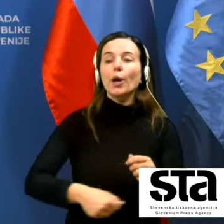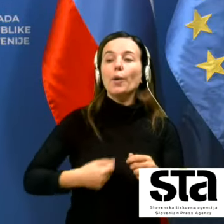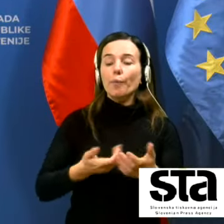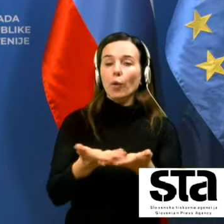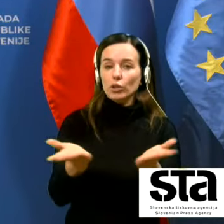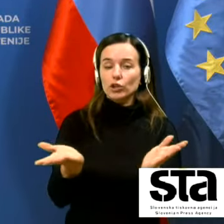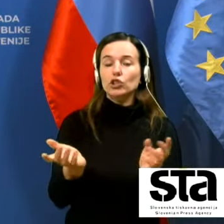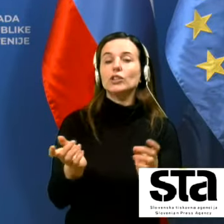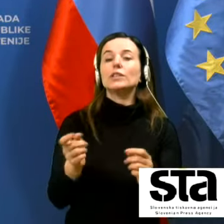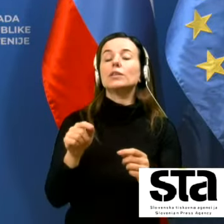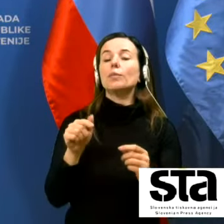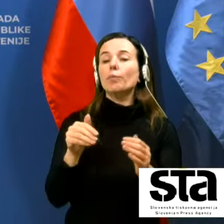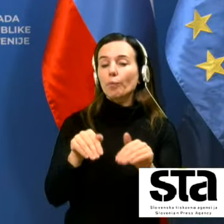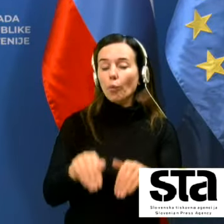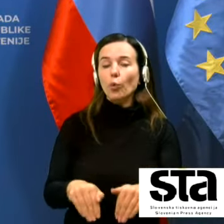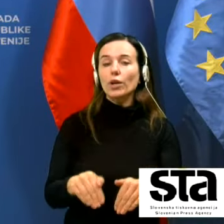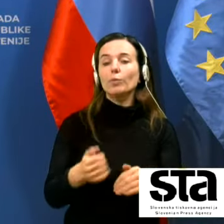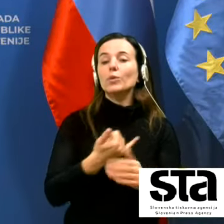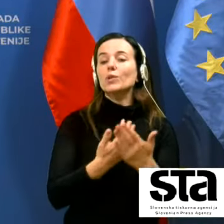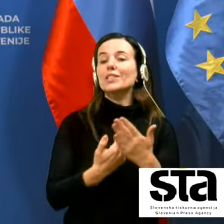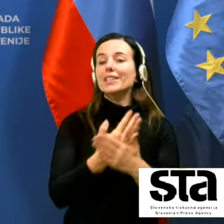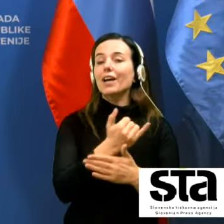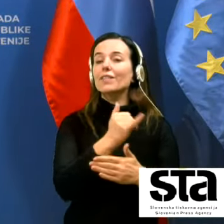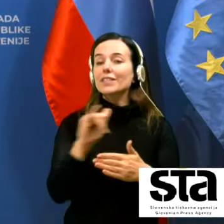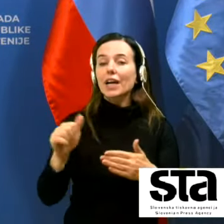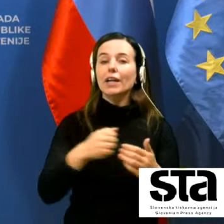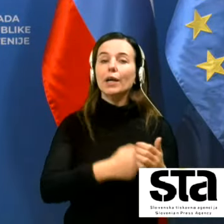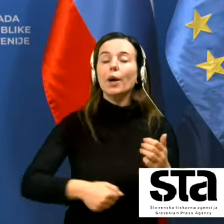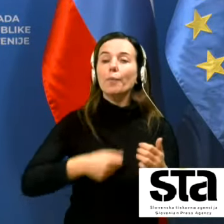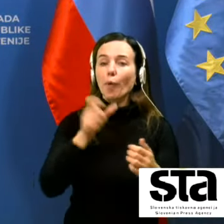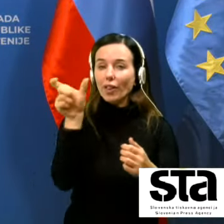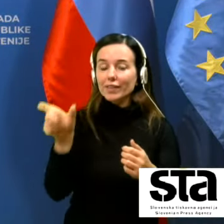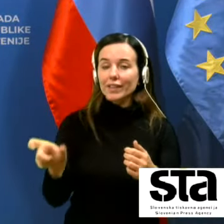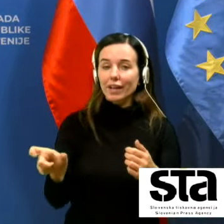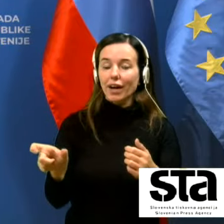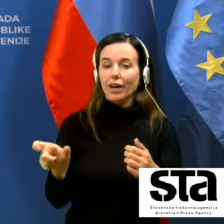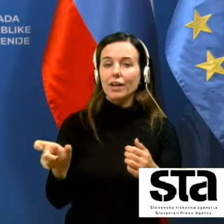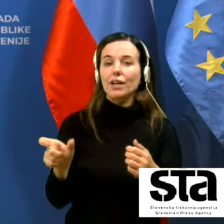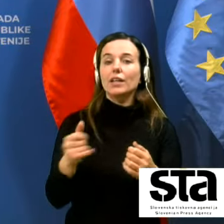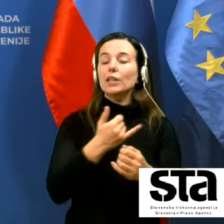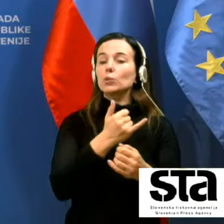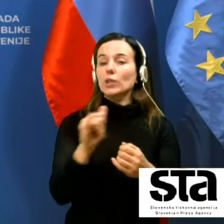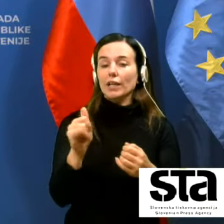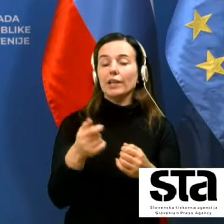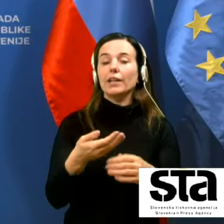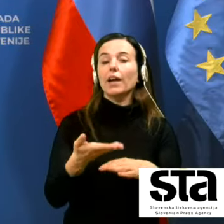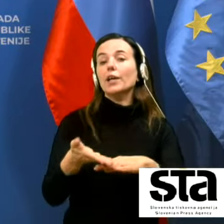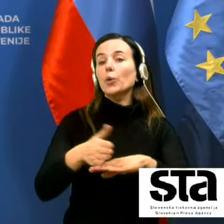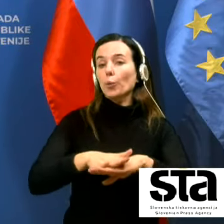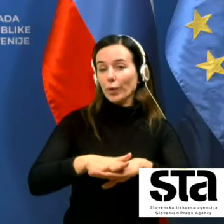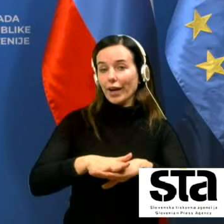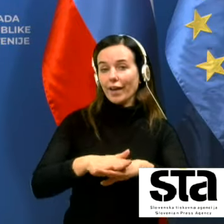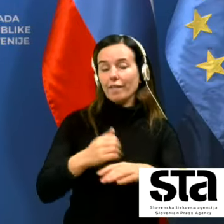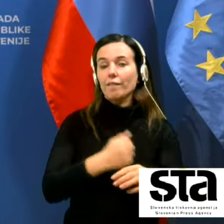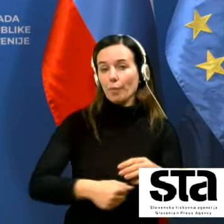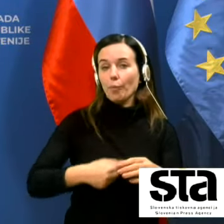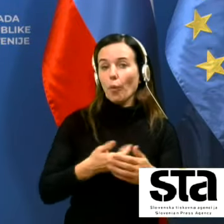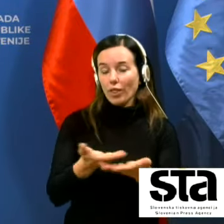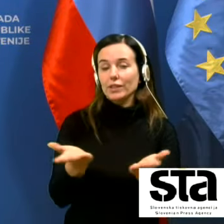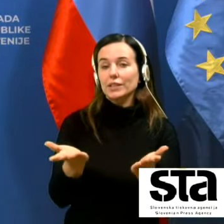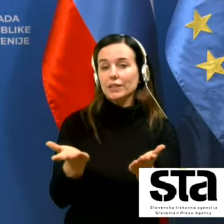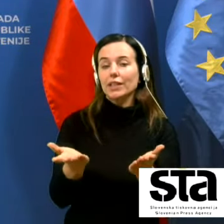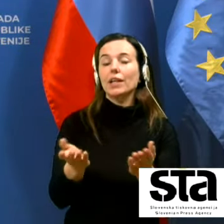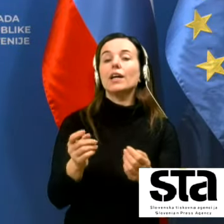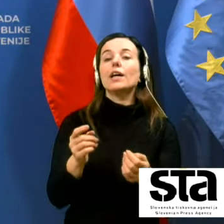za vsakega bolnika oziroma za vsakega ki umre v bolnišnici zaradi pač neke